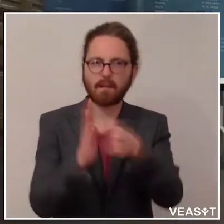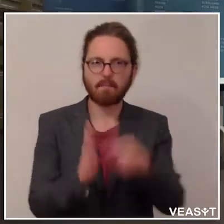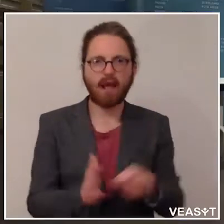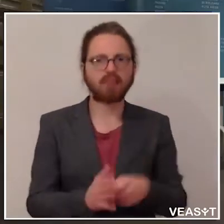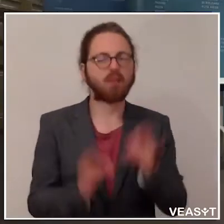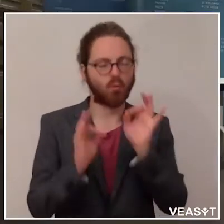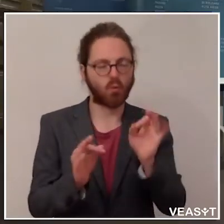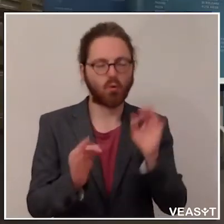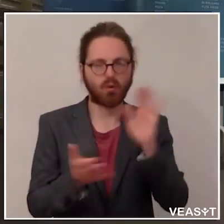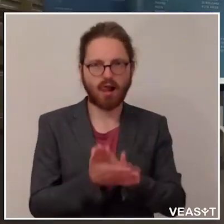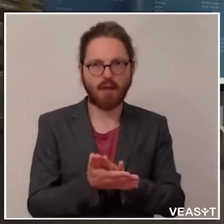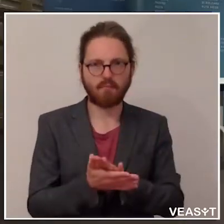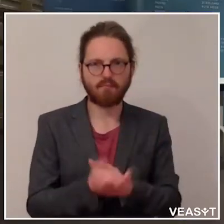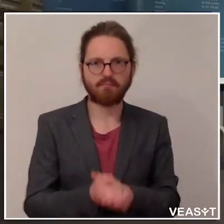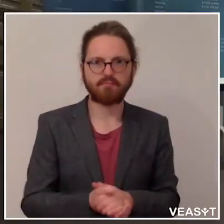Das heißt,